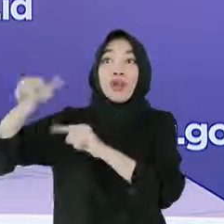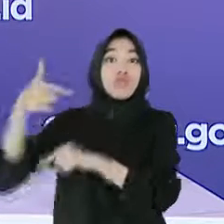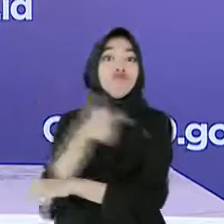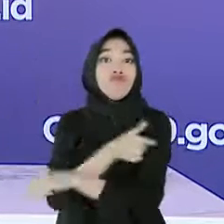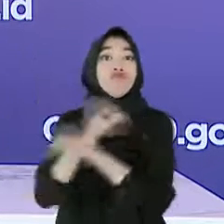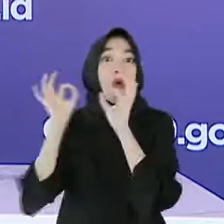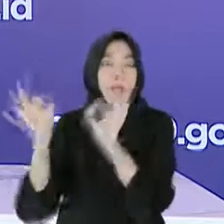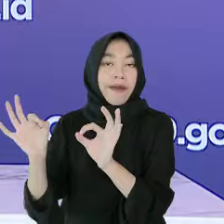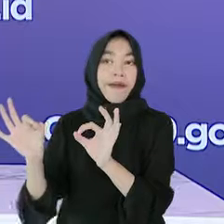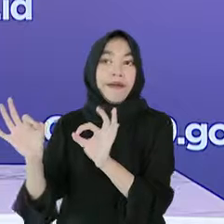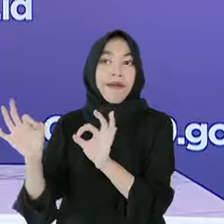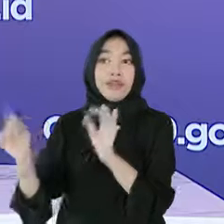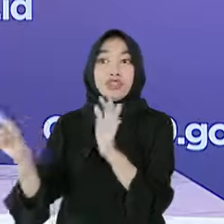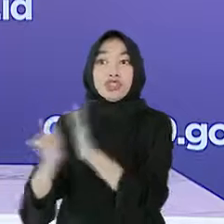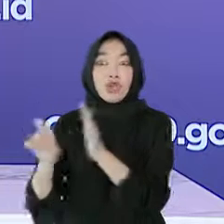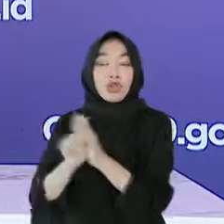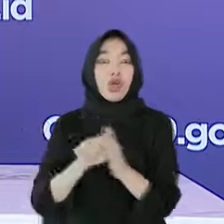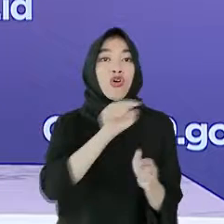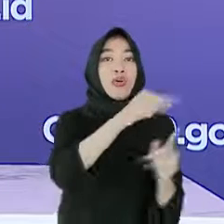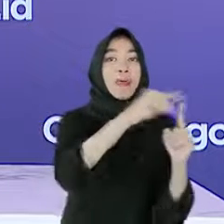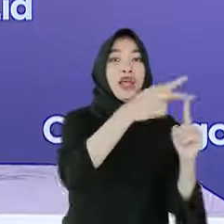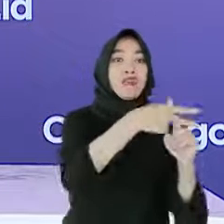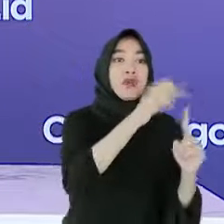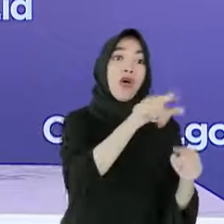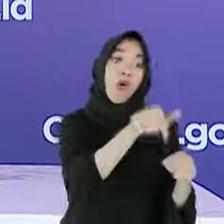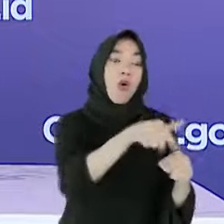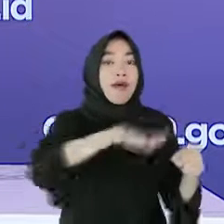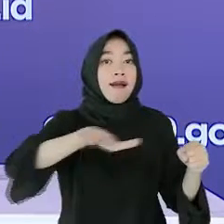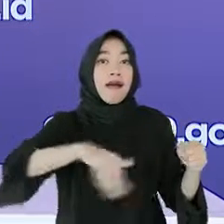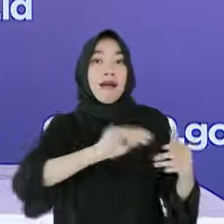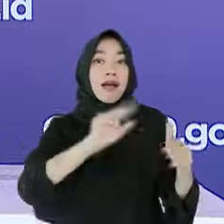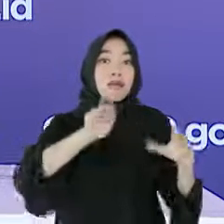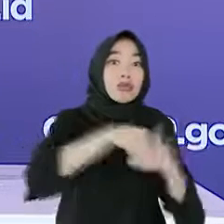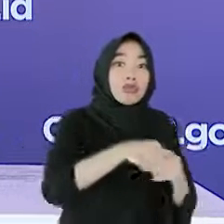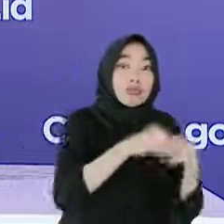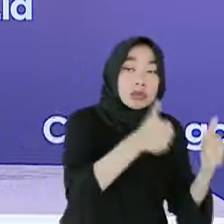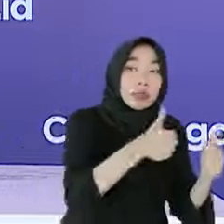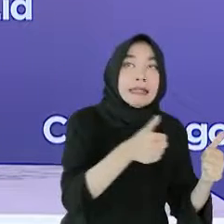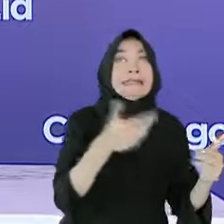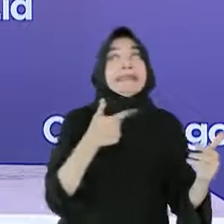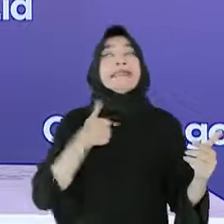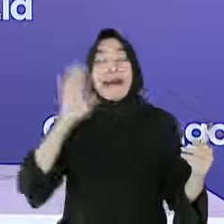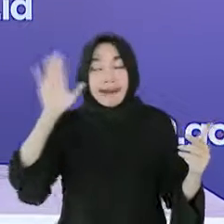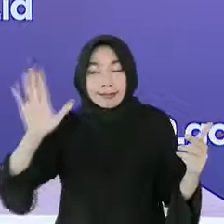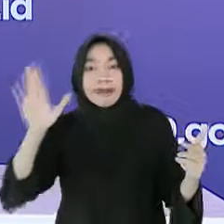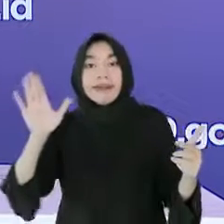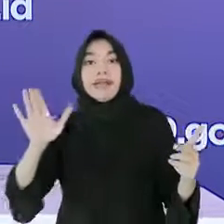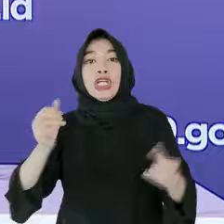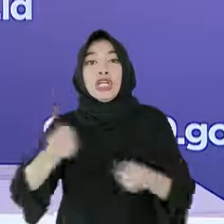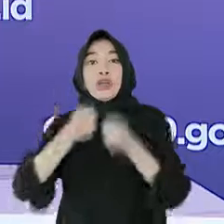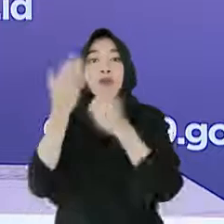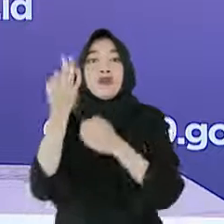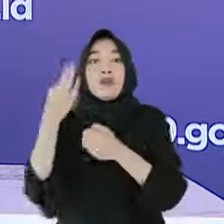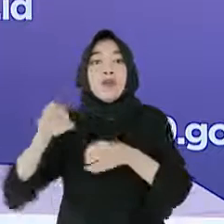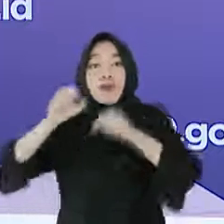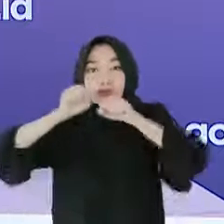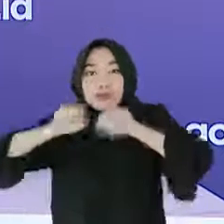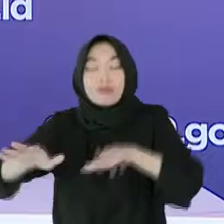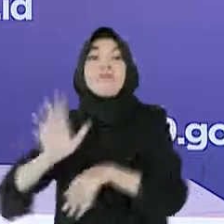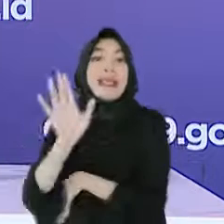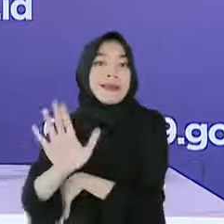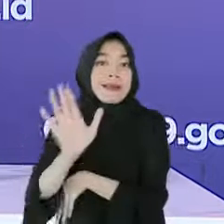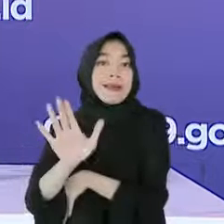Jika terjadi perubahan kriteria penerima vaksinasi, maka pemerintah akan segera memberikan informasi secara